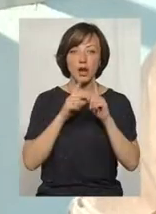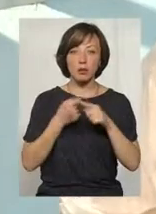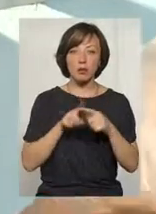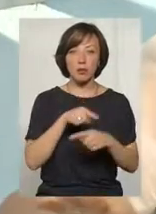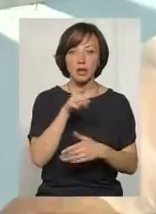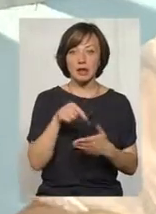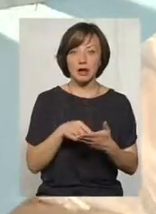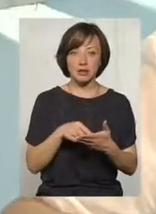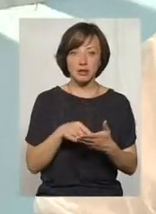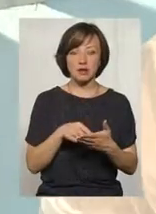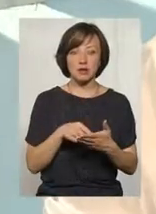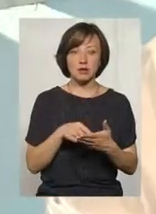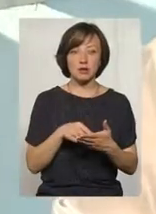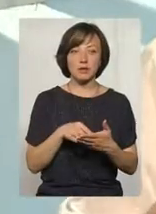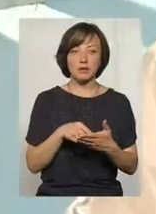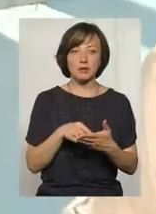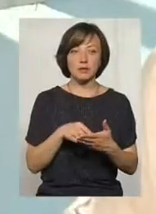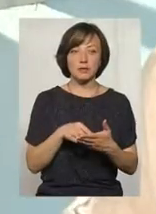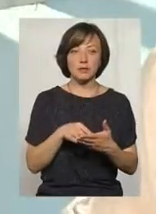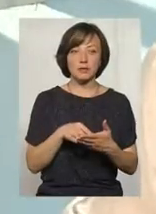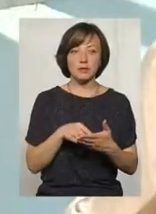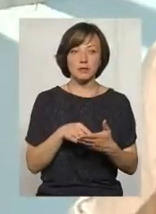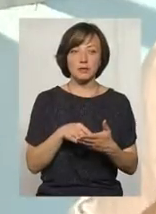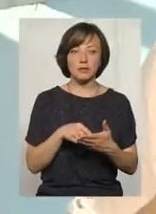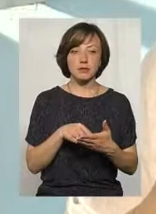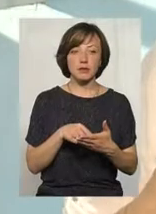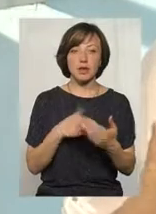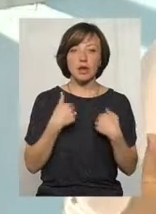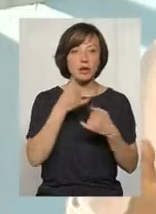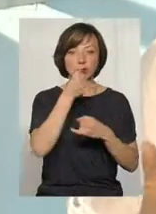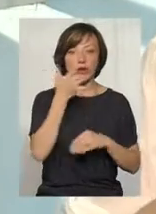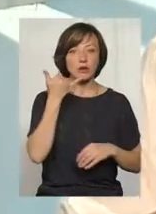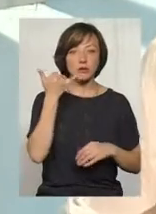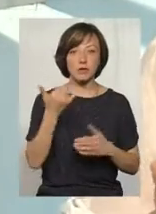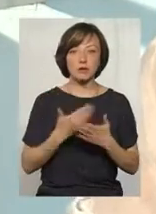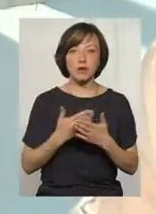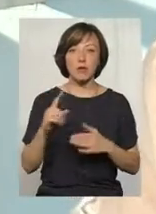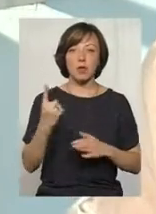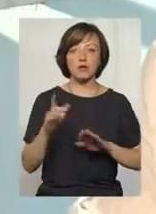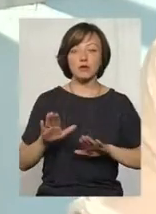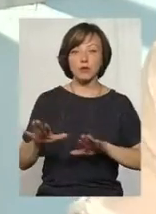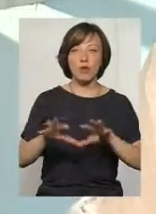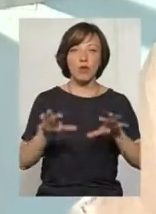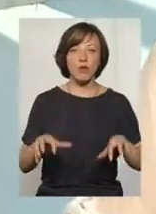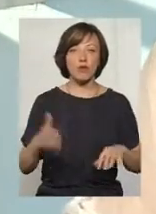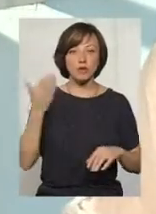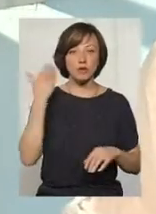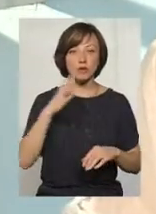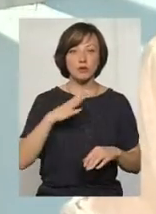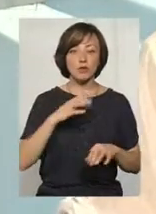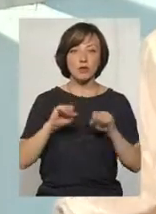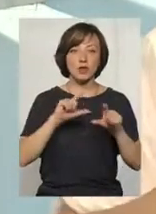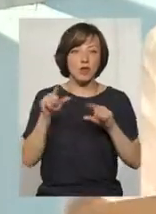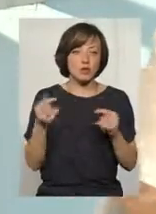питання, тому що це обласне комунальне майно, кінотеатр «Планета», от, я не могла дозвонитися, скажімо, до першого заступника голови, який на той час був вже